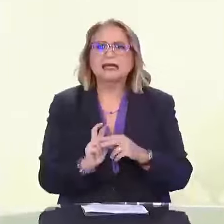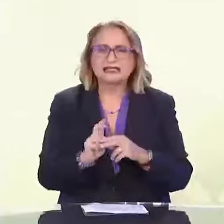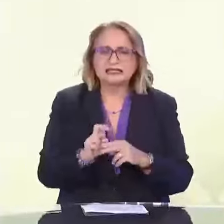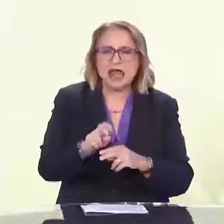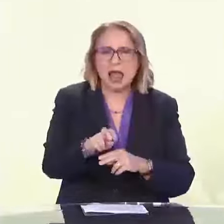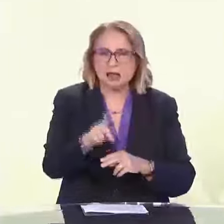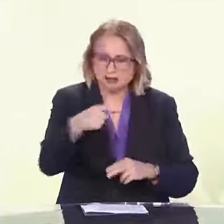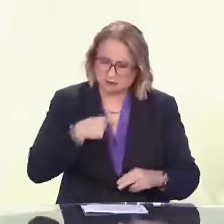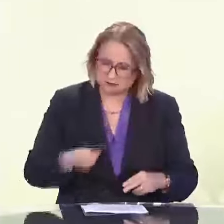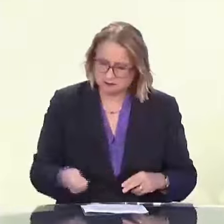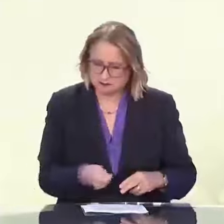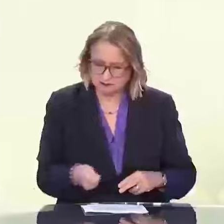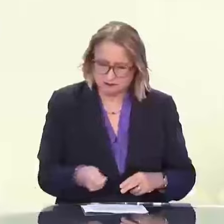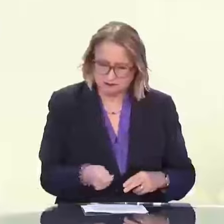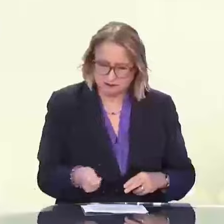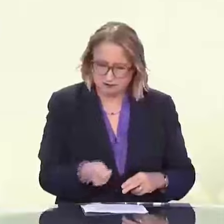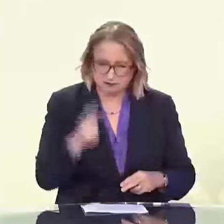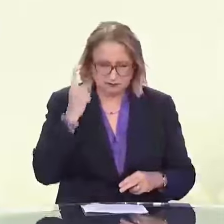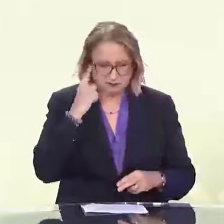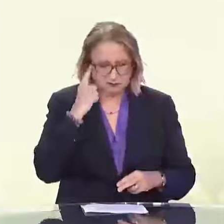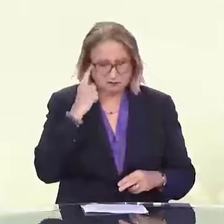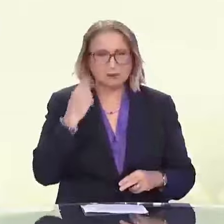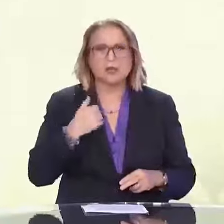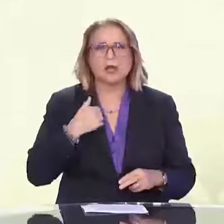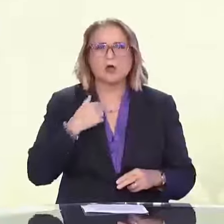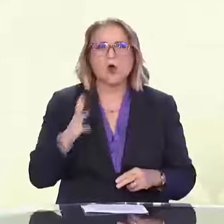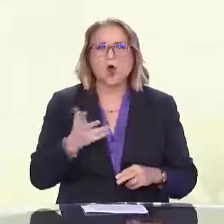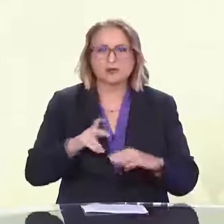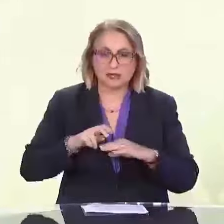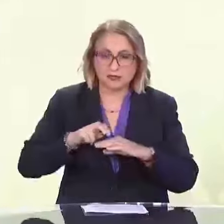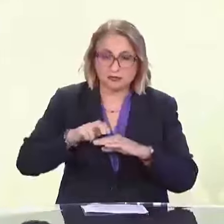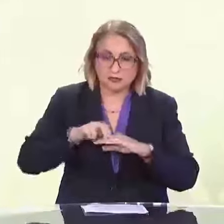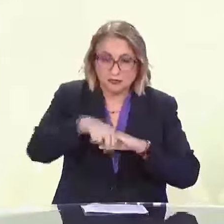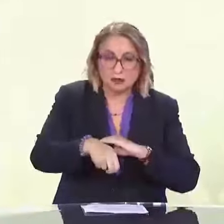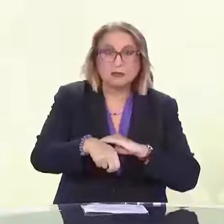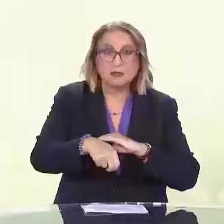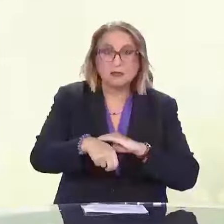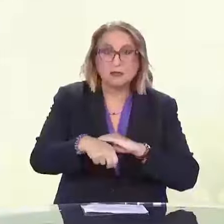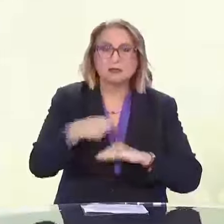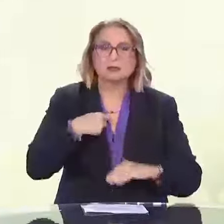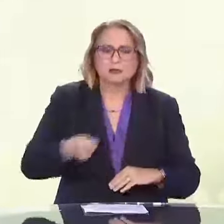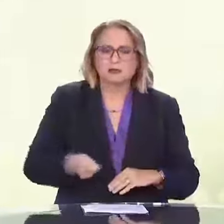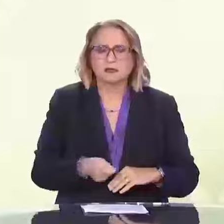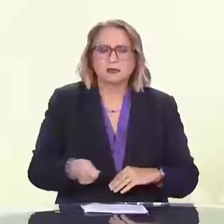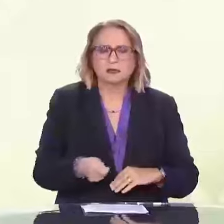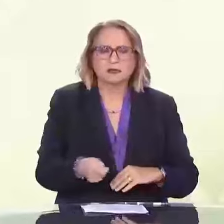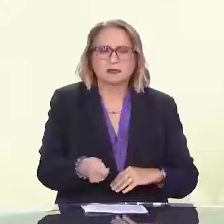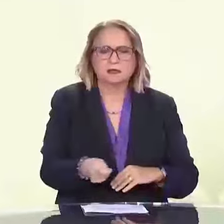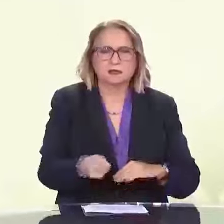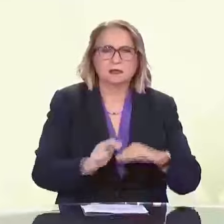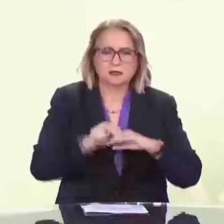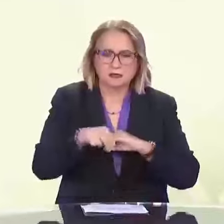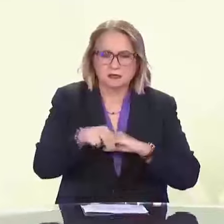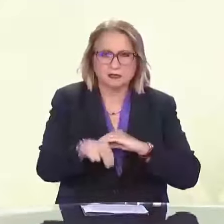ξέρω και έχω βάλει σημάδι ότι όταν συναντήσω κάποια κατεβαίνοντα σκαλάκια τα κατεβαίνω και συνεχίζω επί της